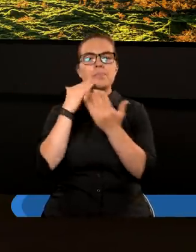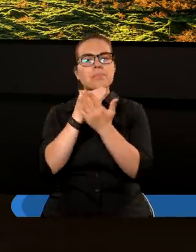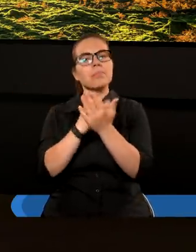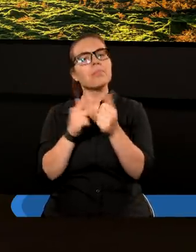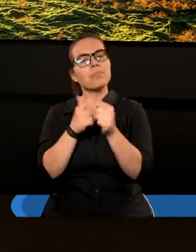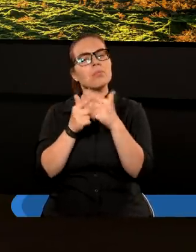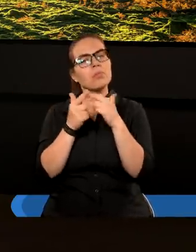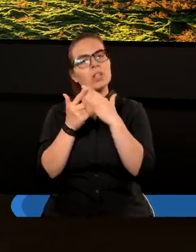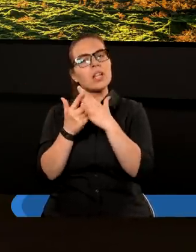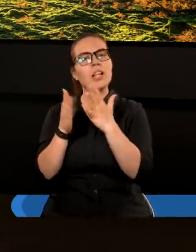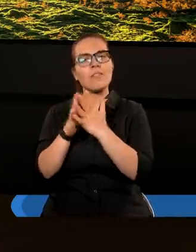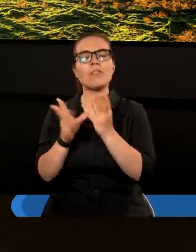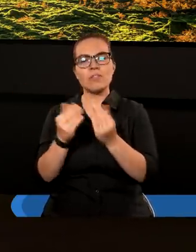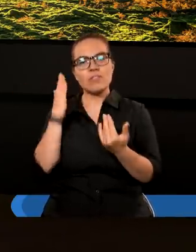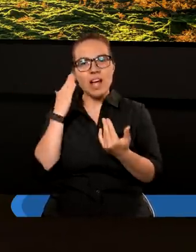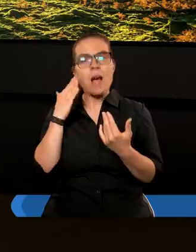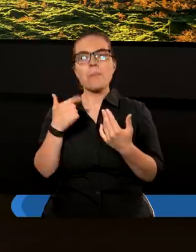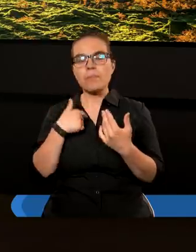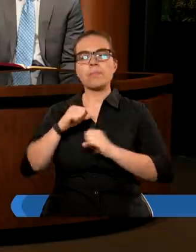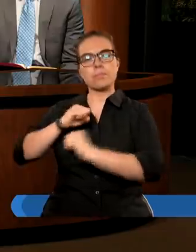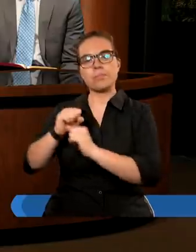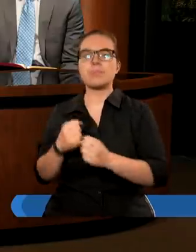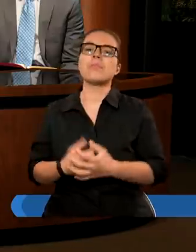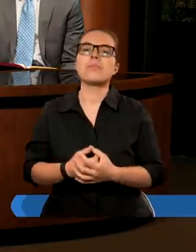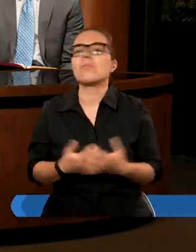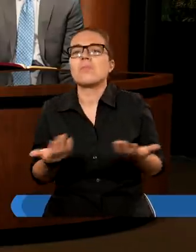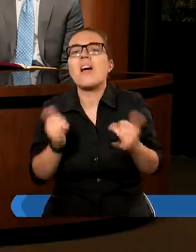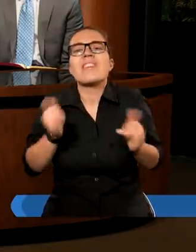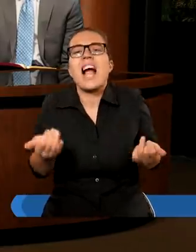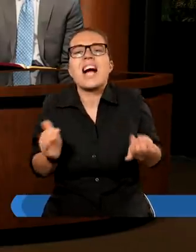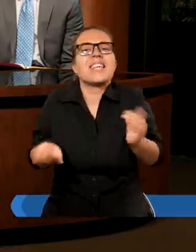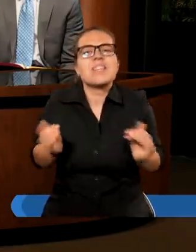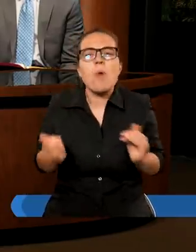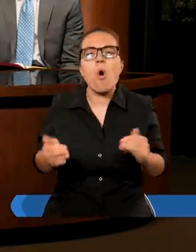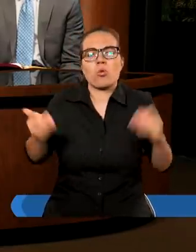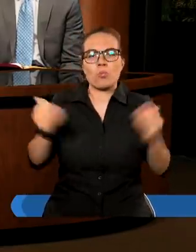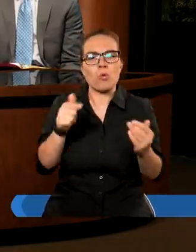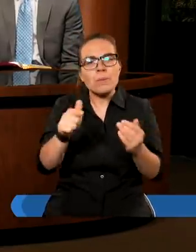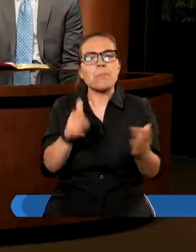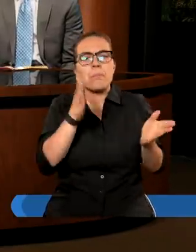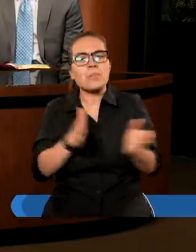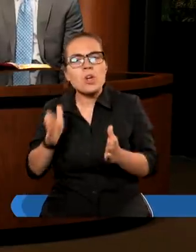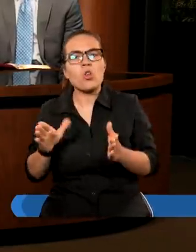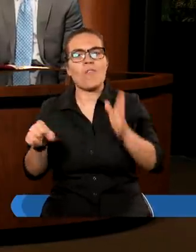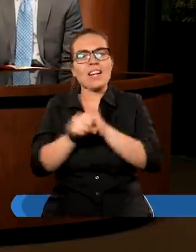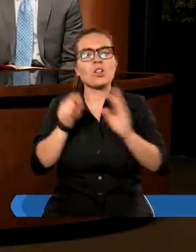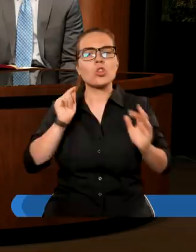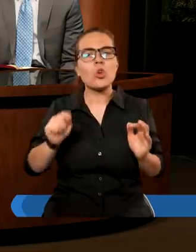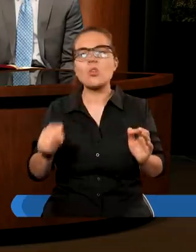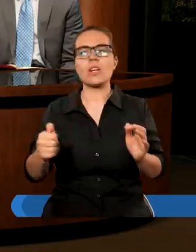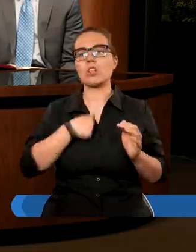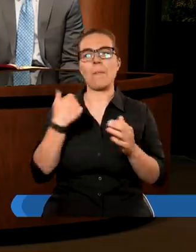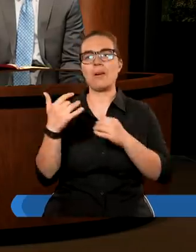rodzaju podstępnym zwiedzeniem złego? Czy w jakiś sposób możemy przygotować się do tego, aby nie zostać